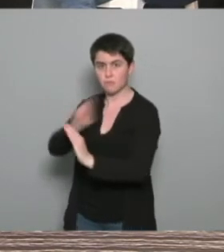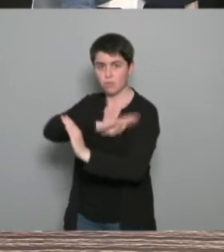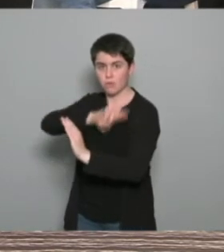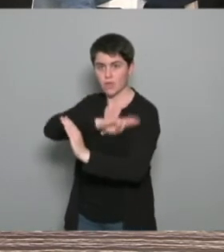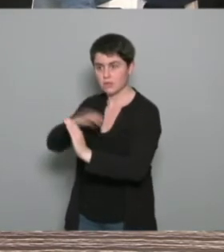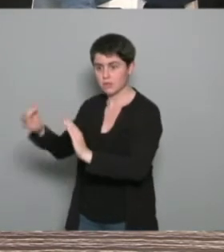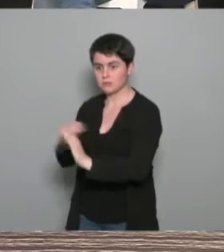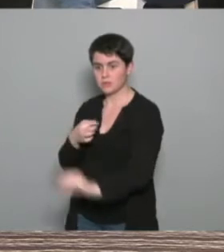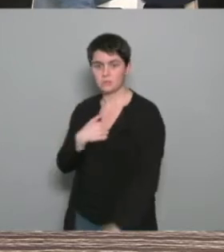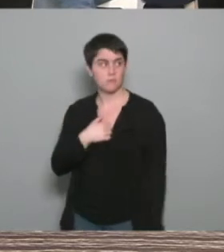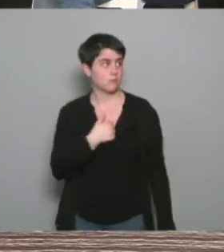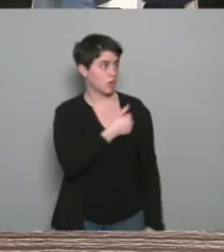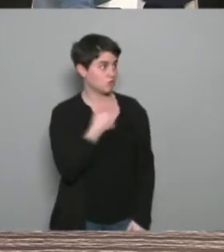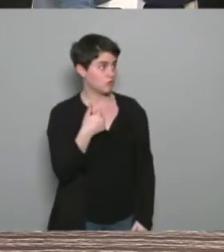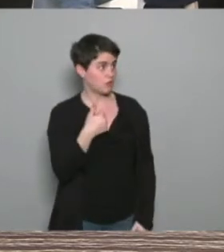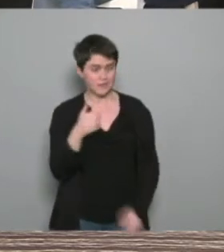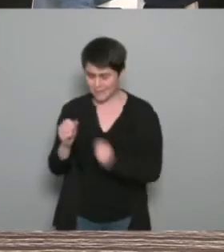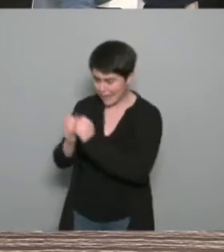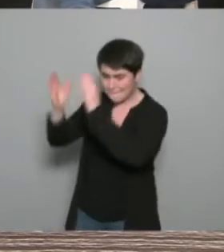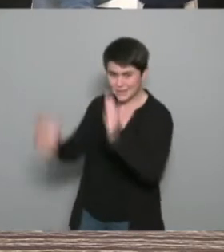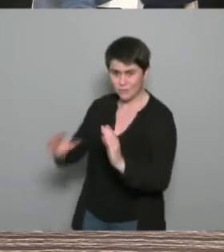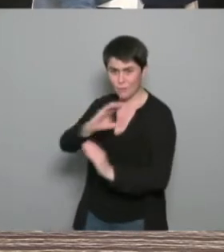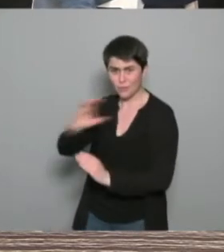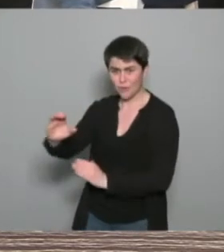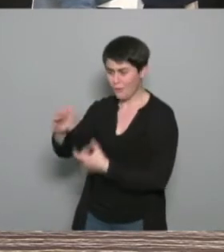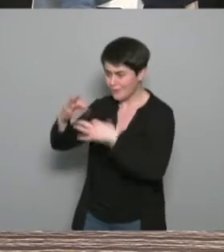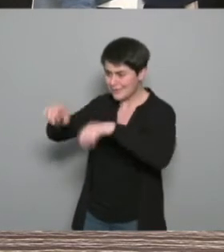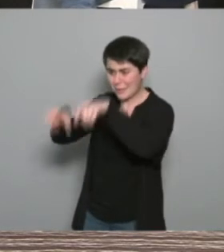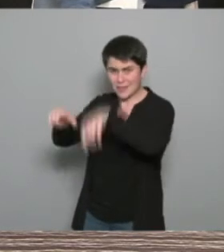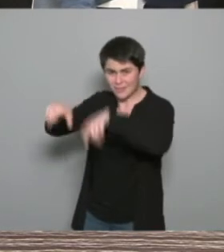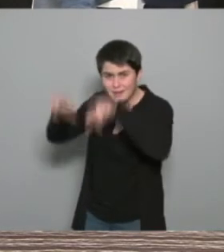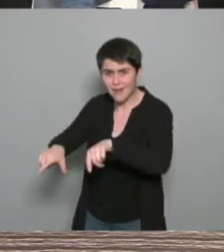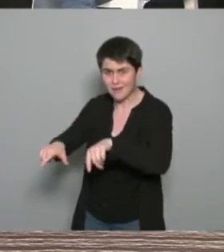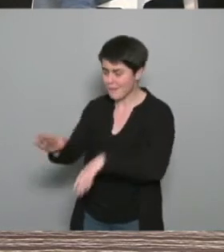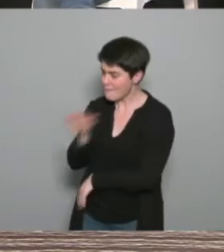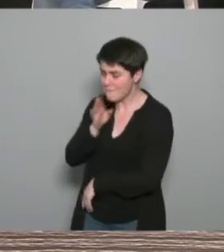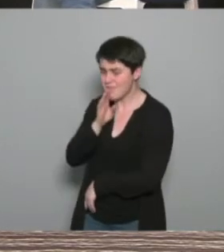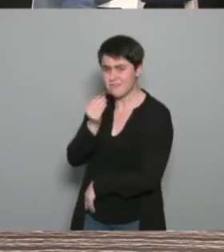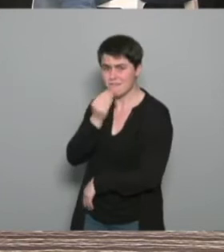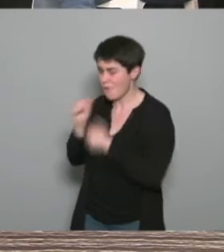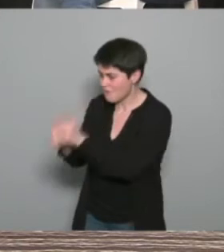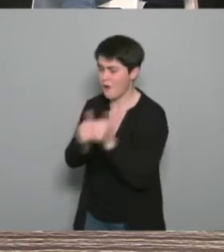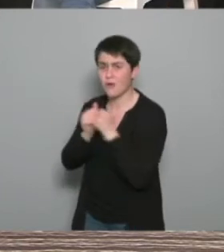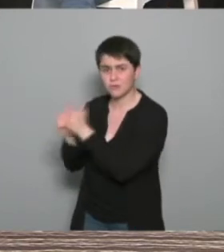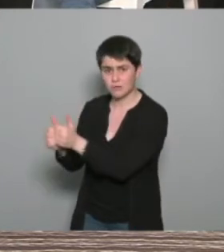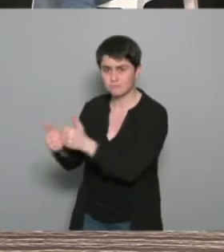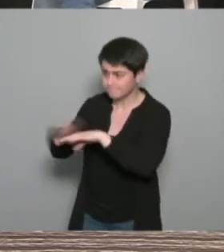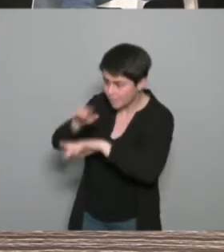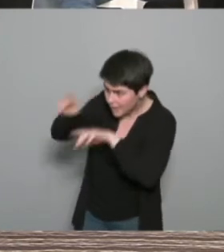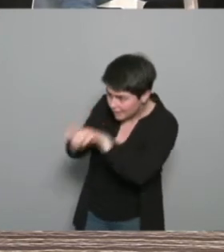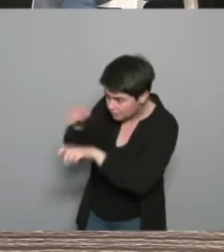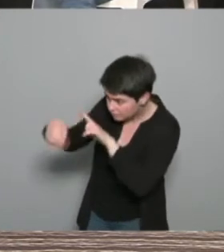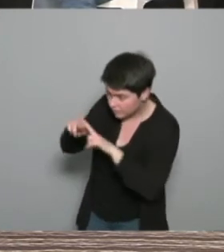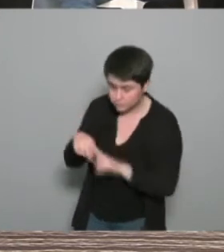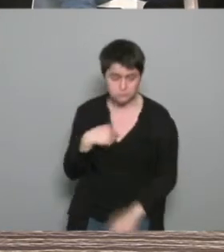y a 100 résidents 100 résidents ils mangent le midi tous ensemble je suis tout seul donc tout ça c'est des questions qui nous ramènent à la